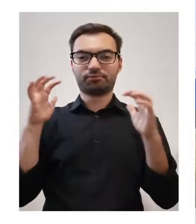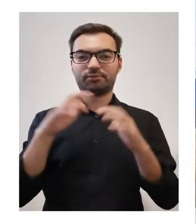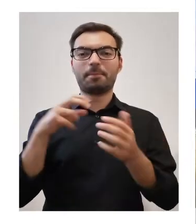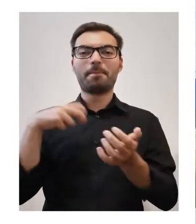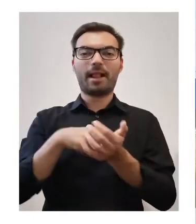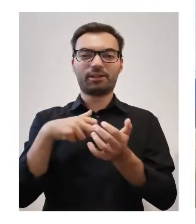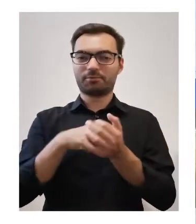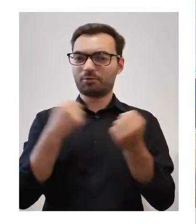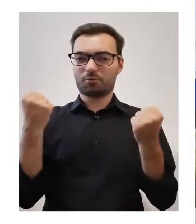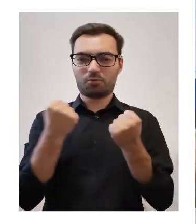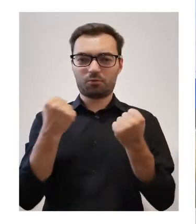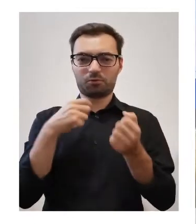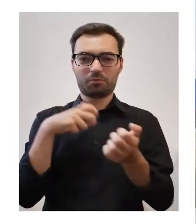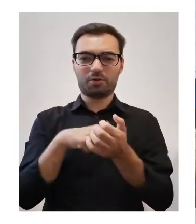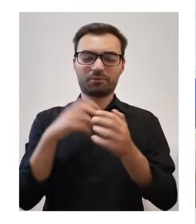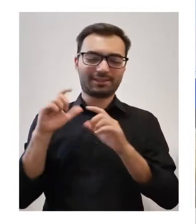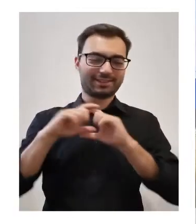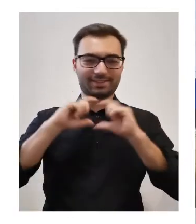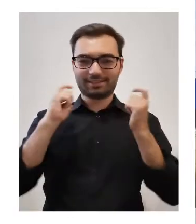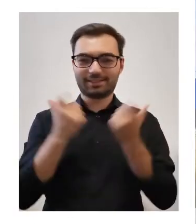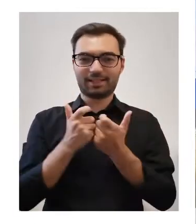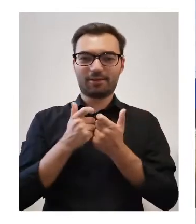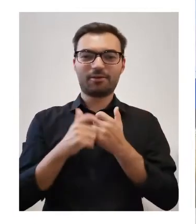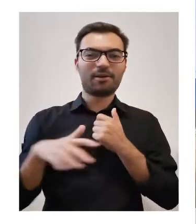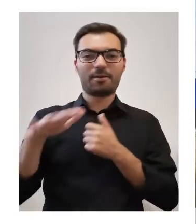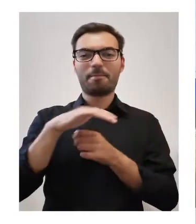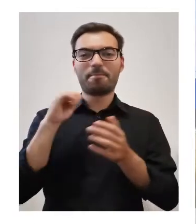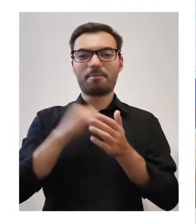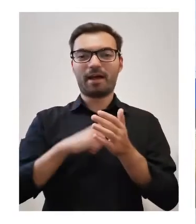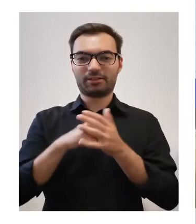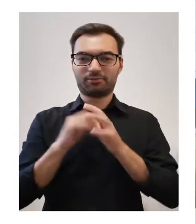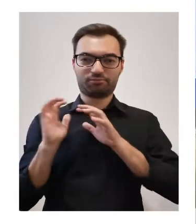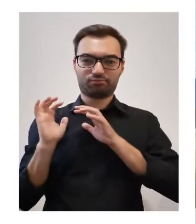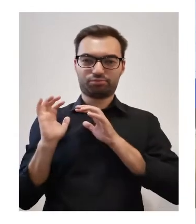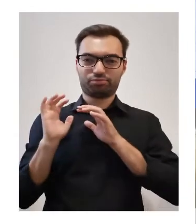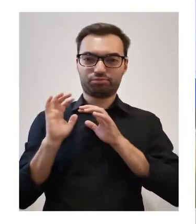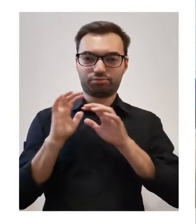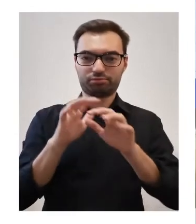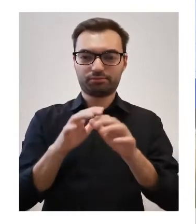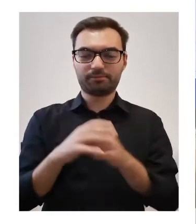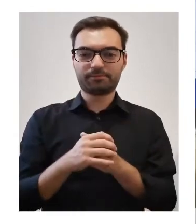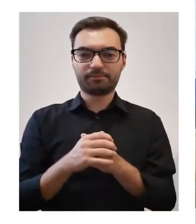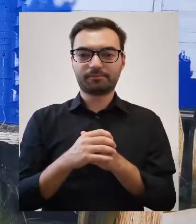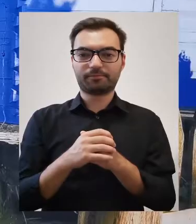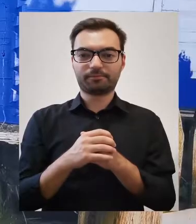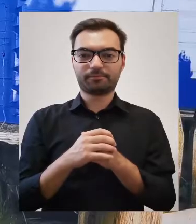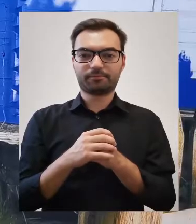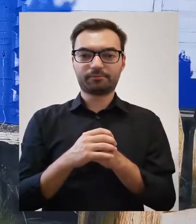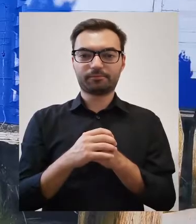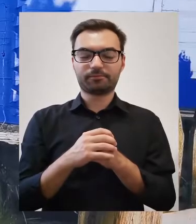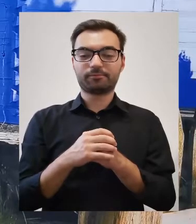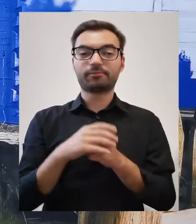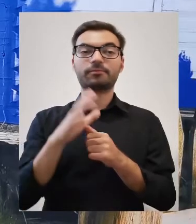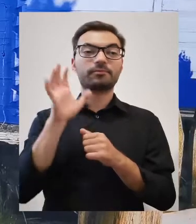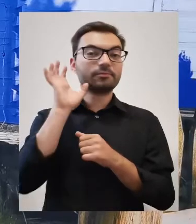teren pielgrzymi z całej ziemi mazowieckiej i